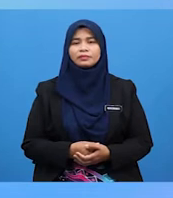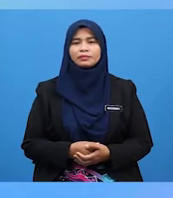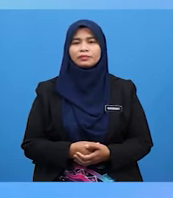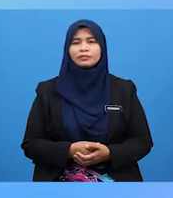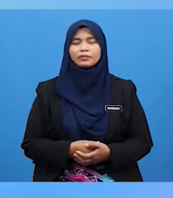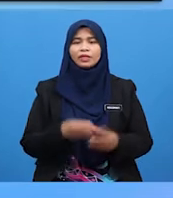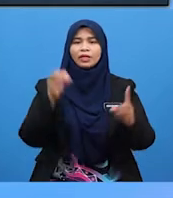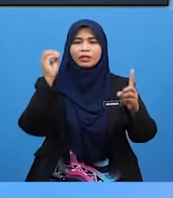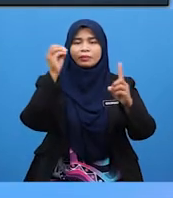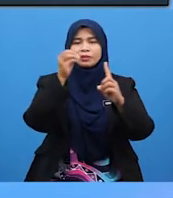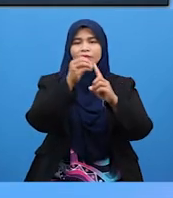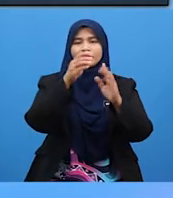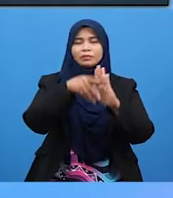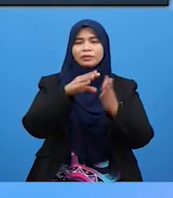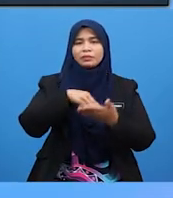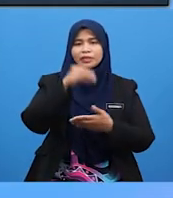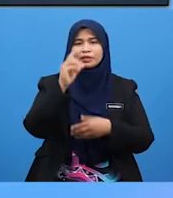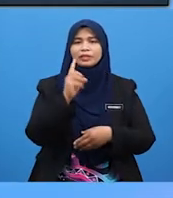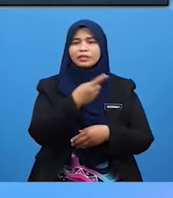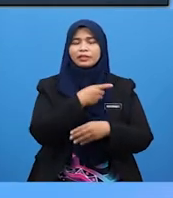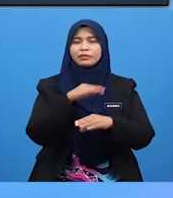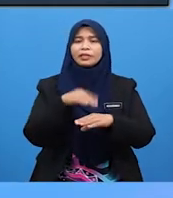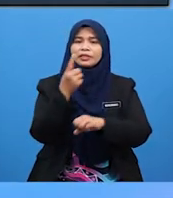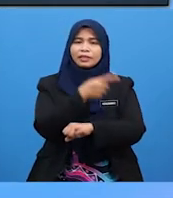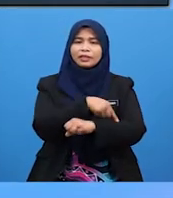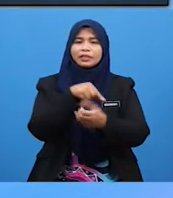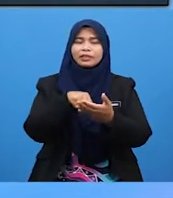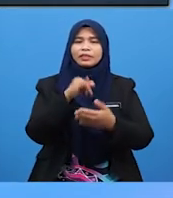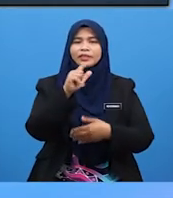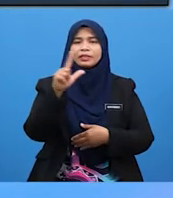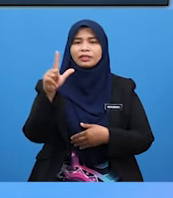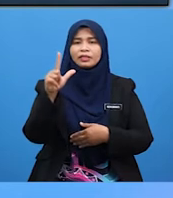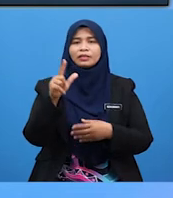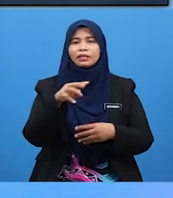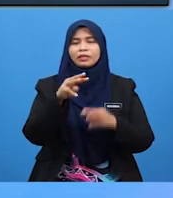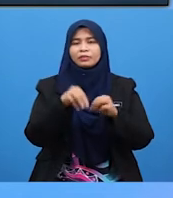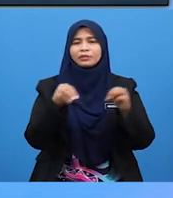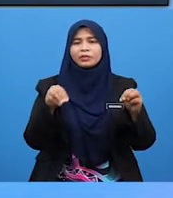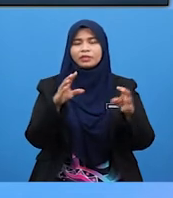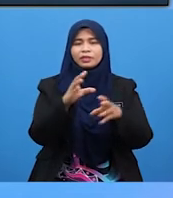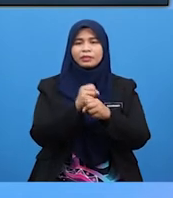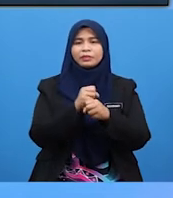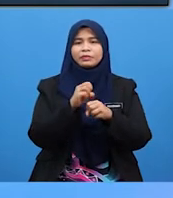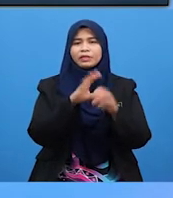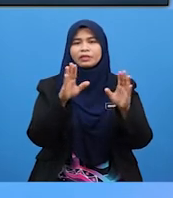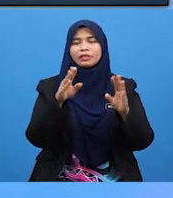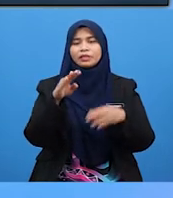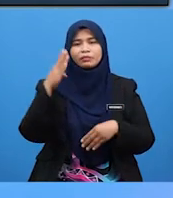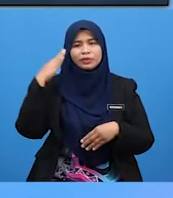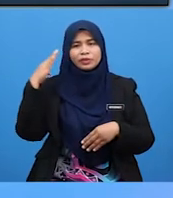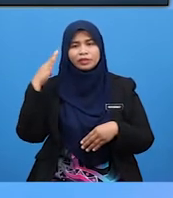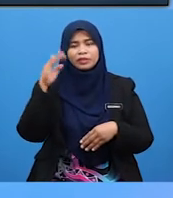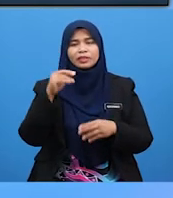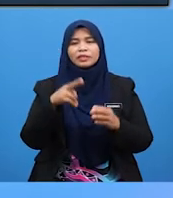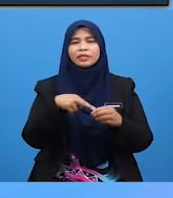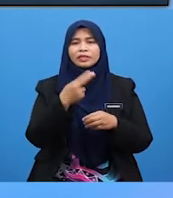Objektif pembelajaran kita pada hari ini ialah Murid-murid dapat menyatakan bunyi yang